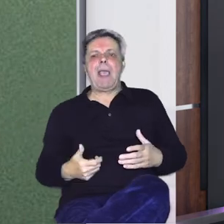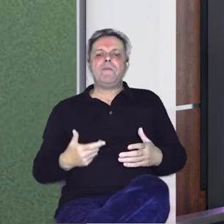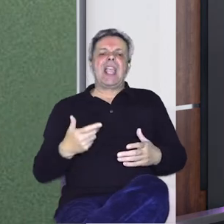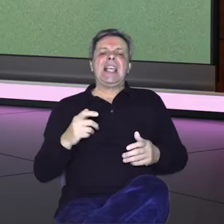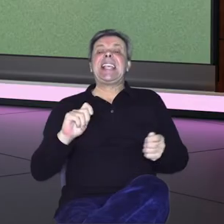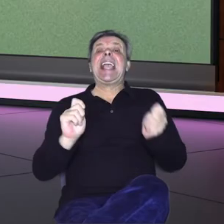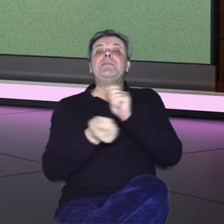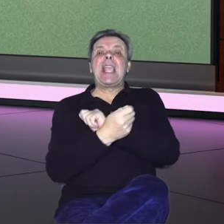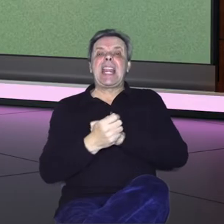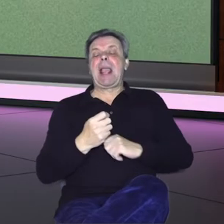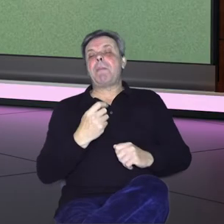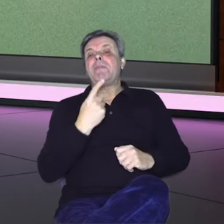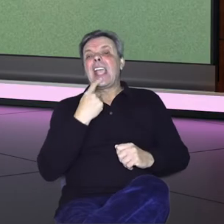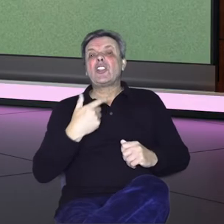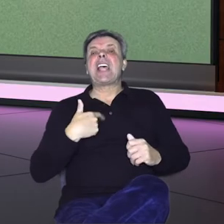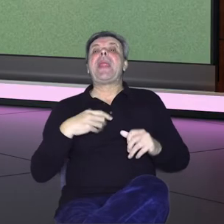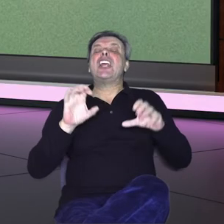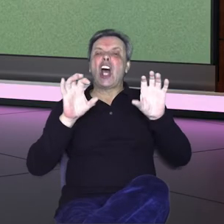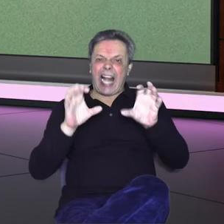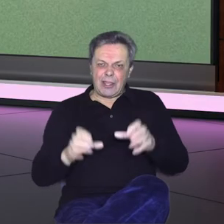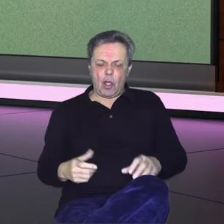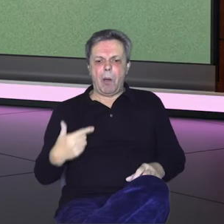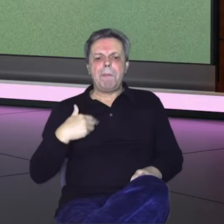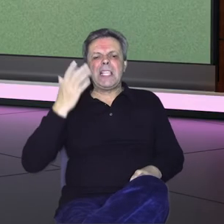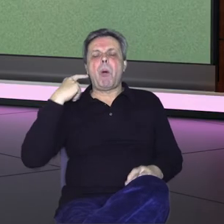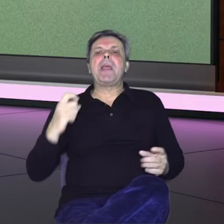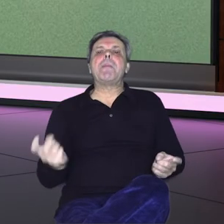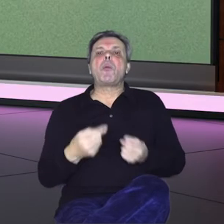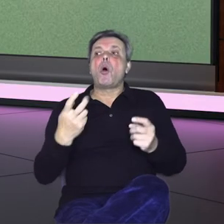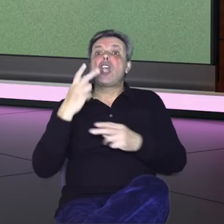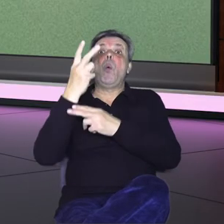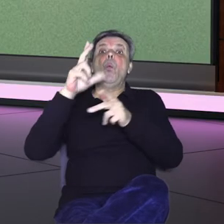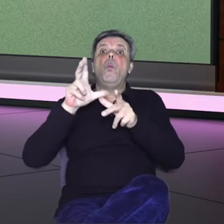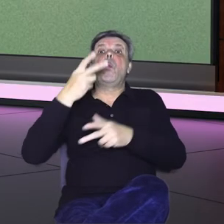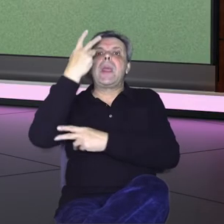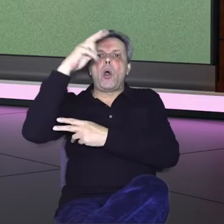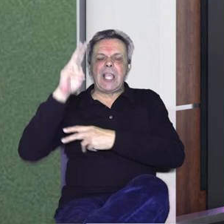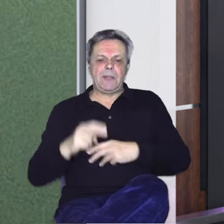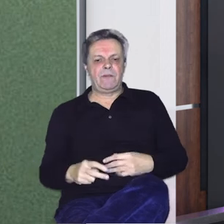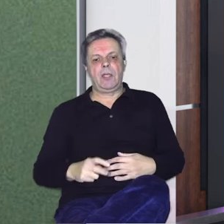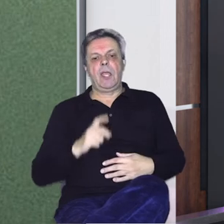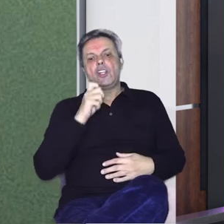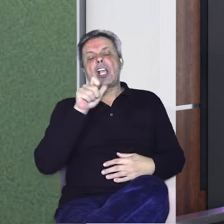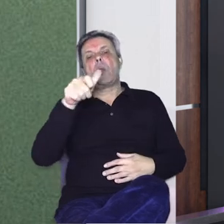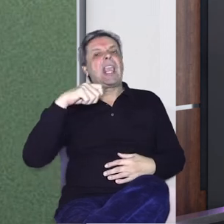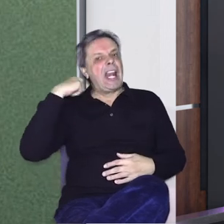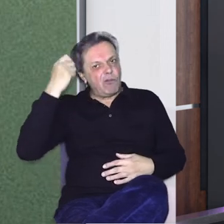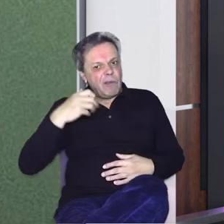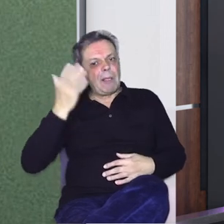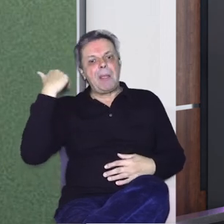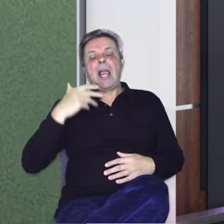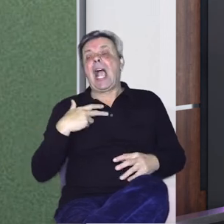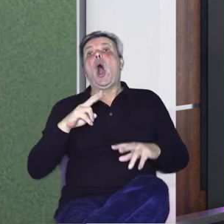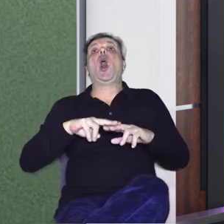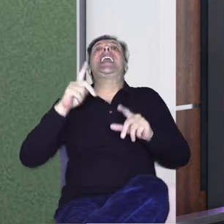sa izmijenjenim tekstom za naše radijske postaje. Jer mi smo im bili, jamo reći, promocija u inozemstvu. Čak su njaki njihovih pjesma bili